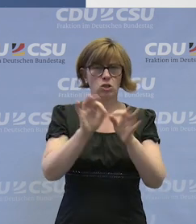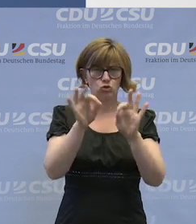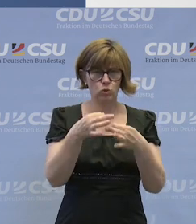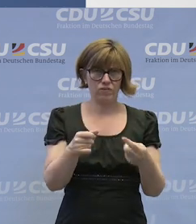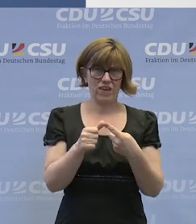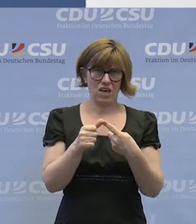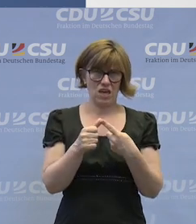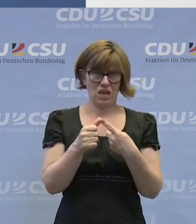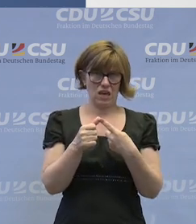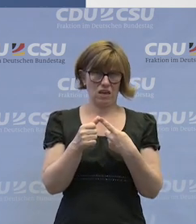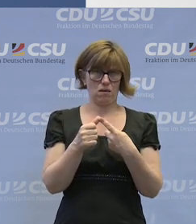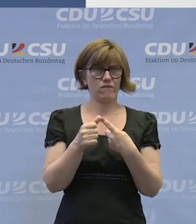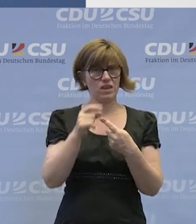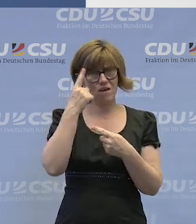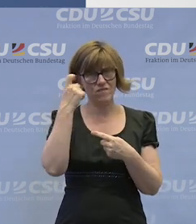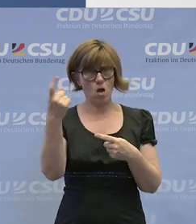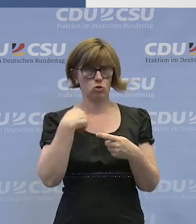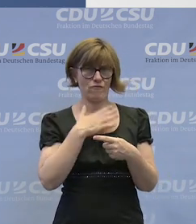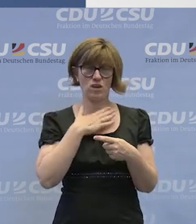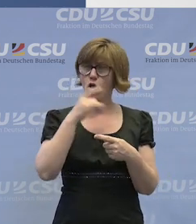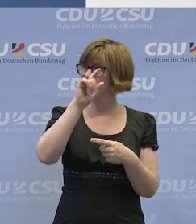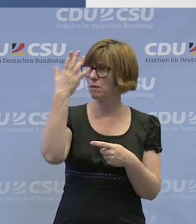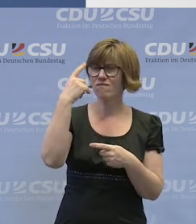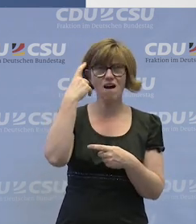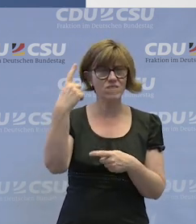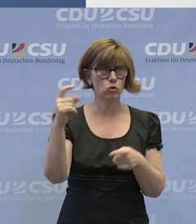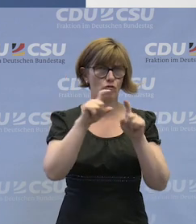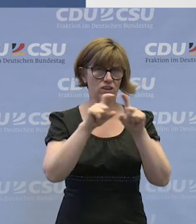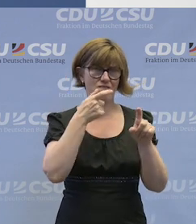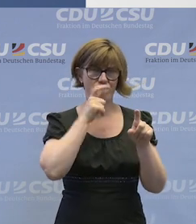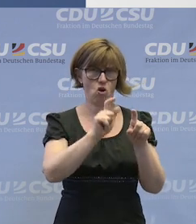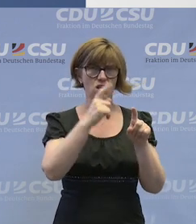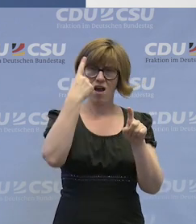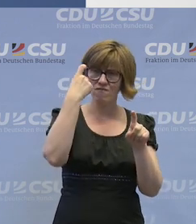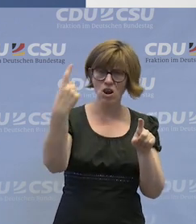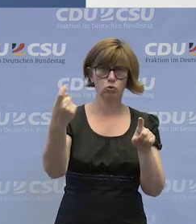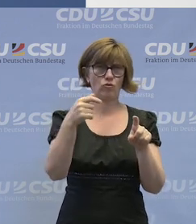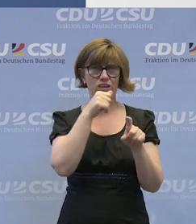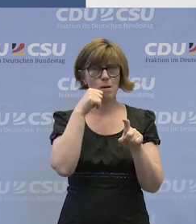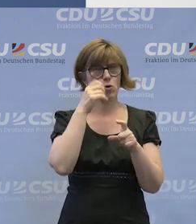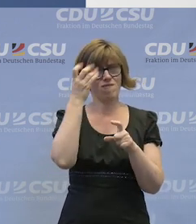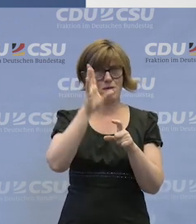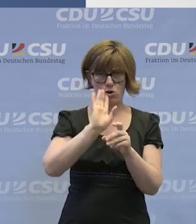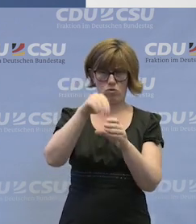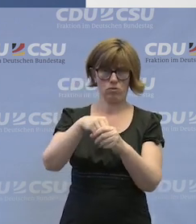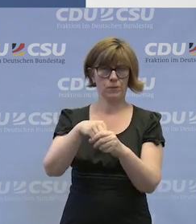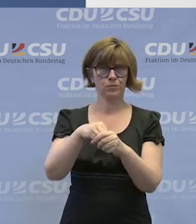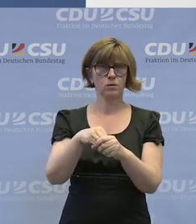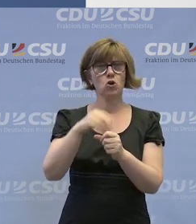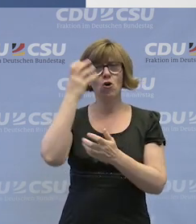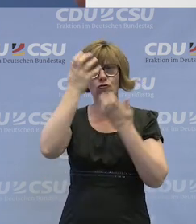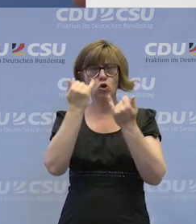an die Philosophie, fiel heute Morgen auch schon, an die Philosophie der beruflichen Bildung macht. Also an